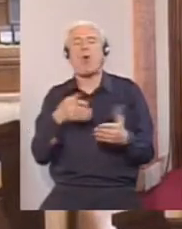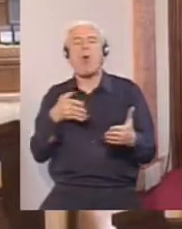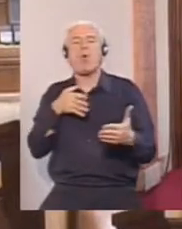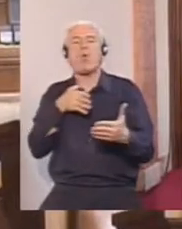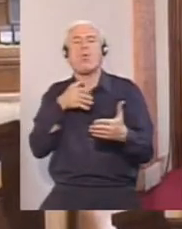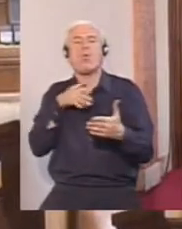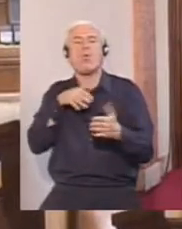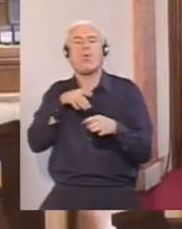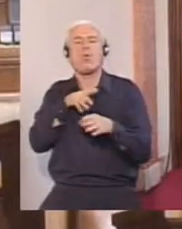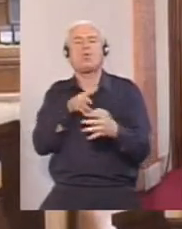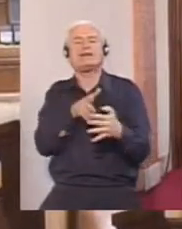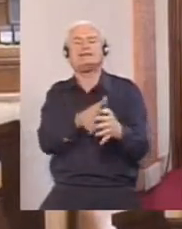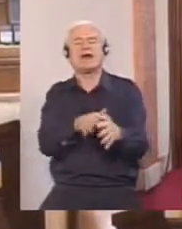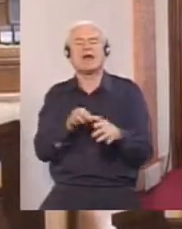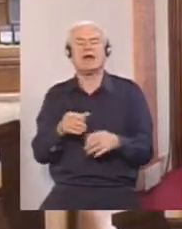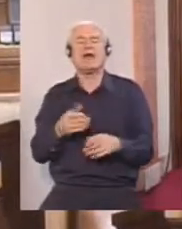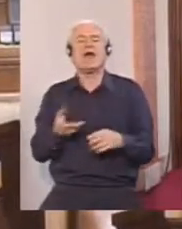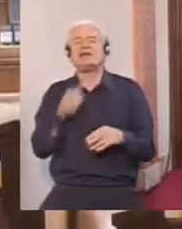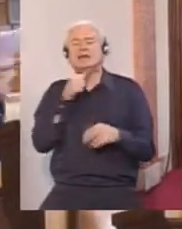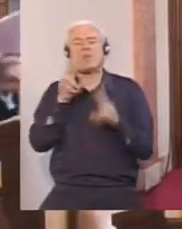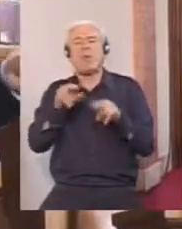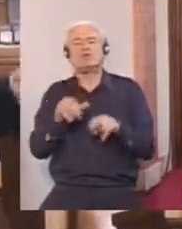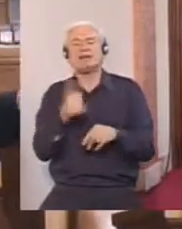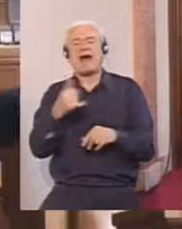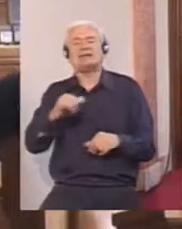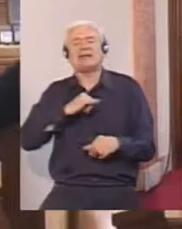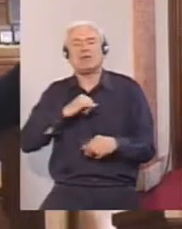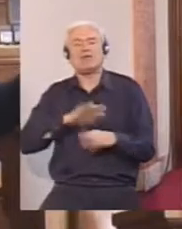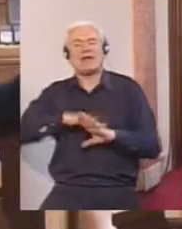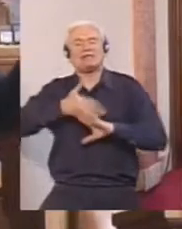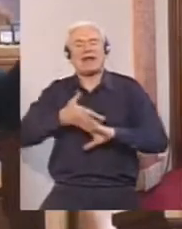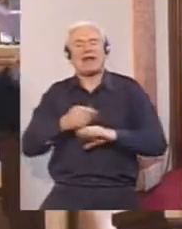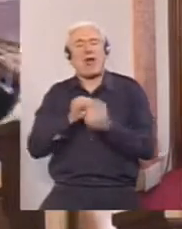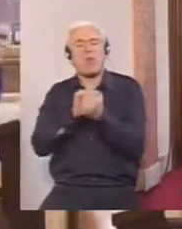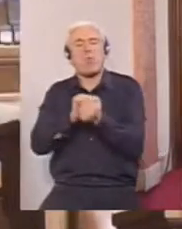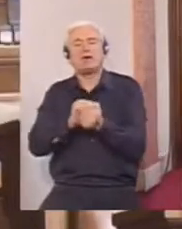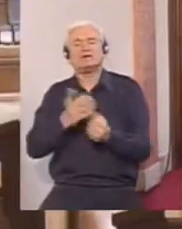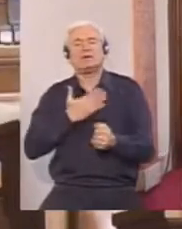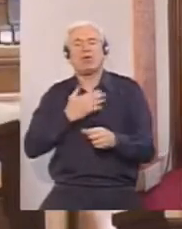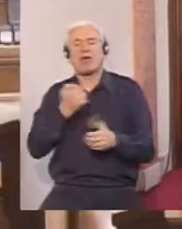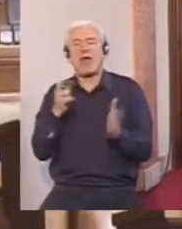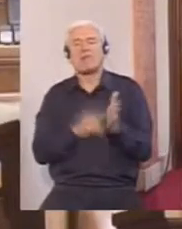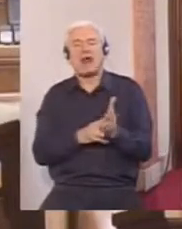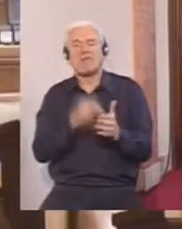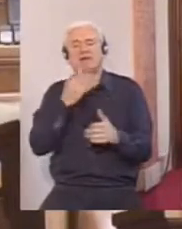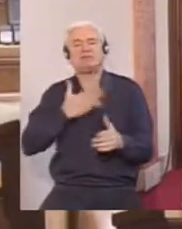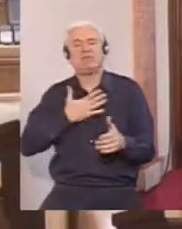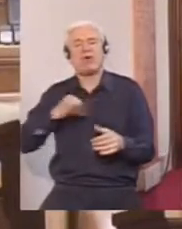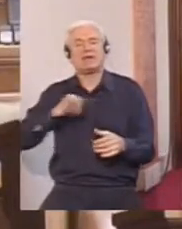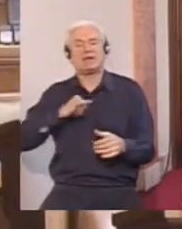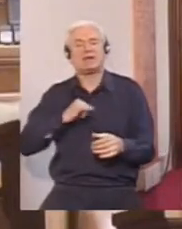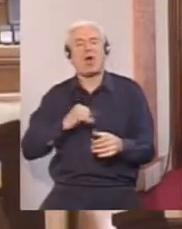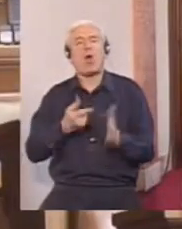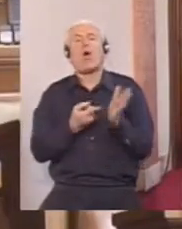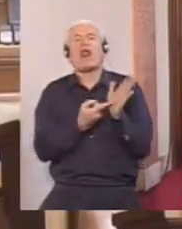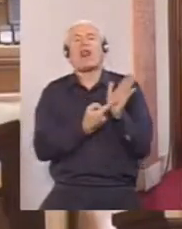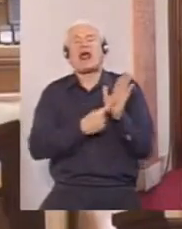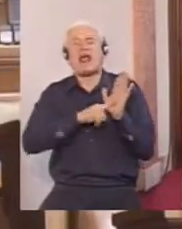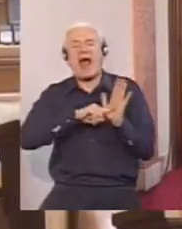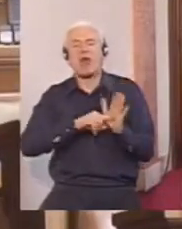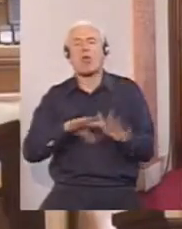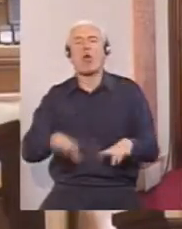uticaju, mi pričamo o mogućnosti da zainteresovane strane se bore za svoja prava i svoj interes u legalno